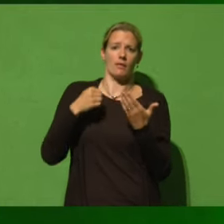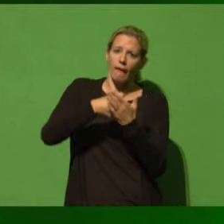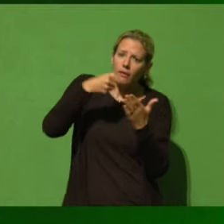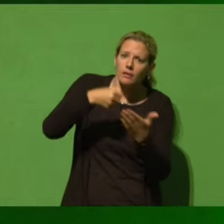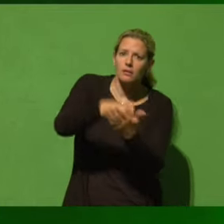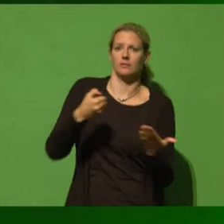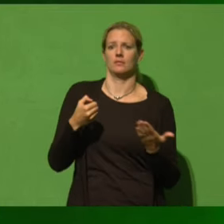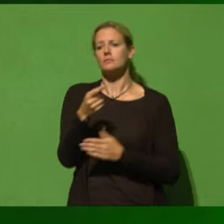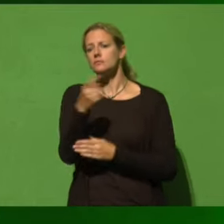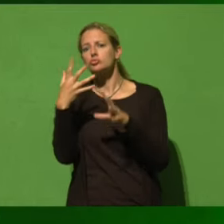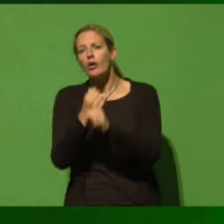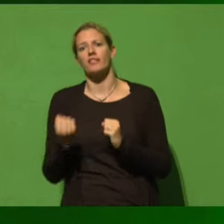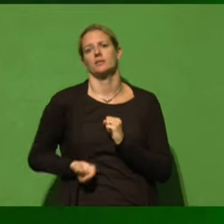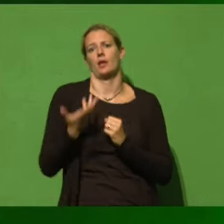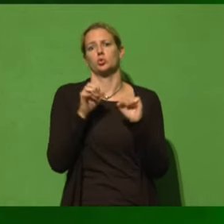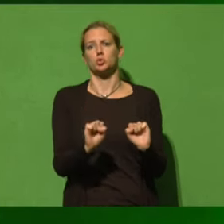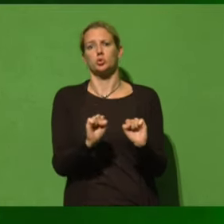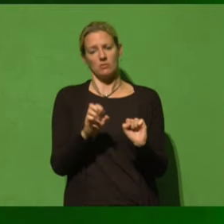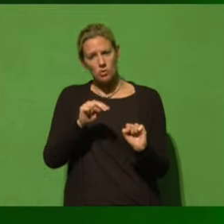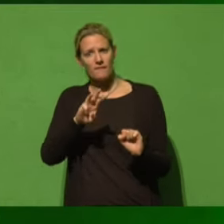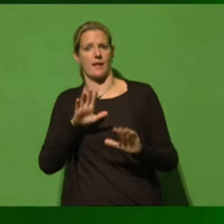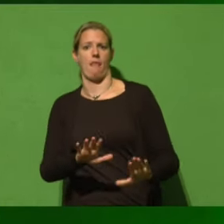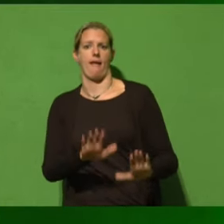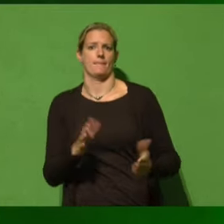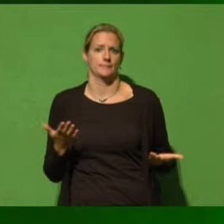Naturschutz eine weitere gute Zukunft in NRW hat.